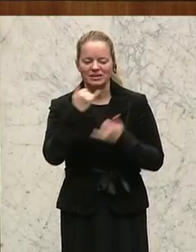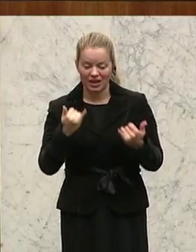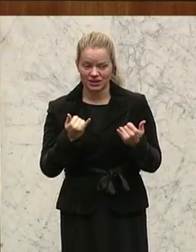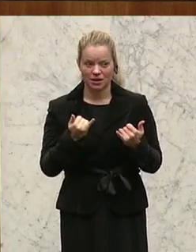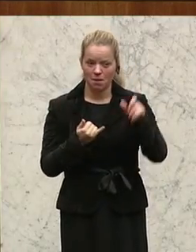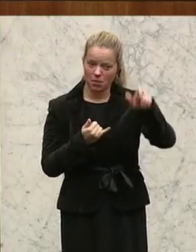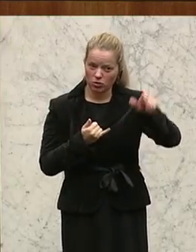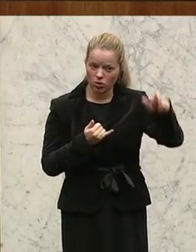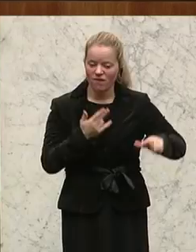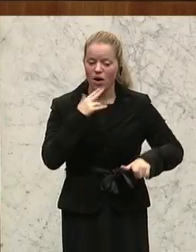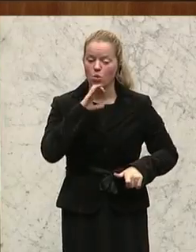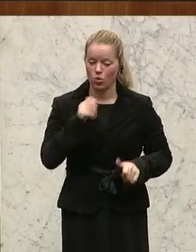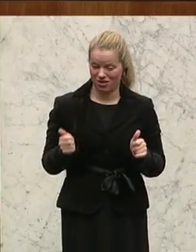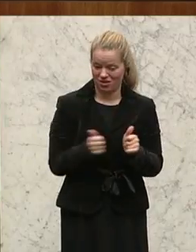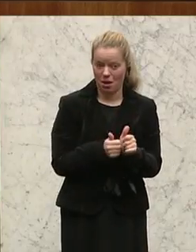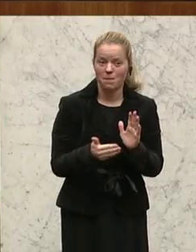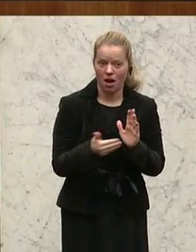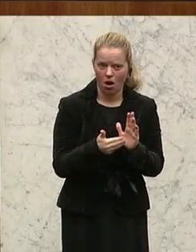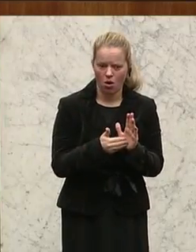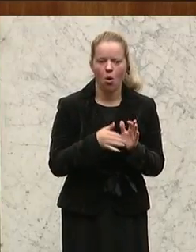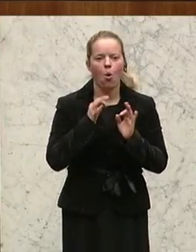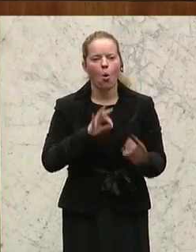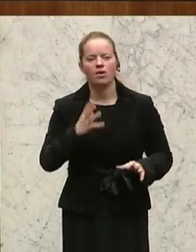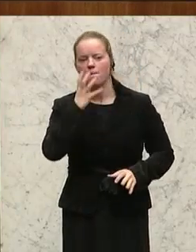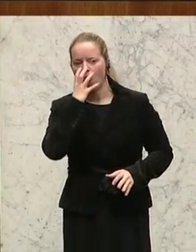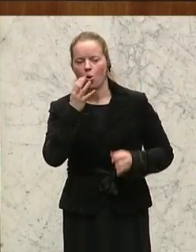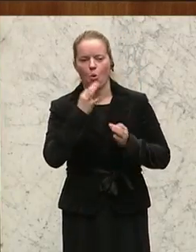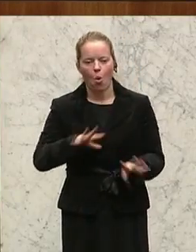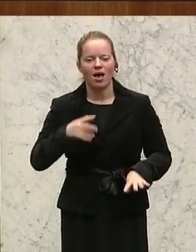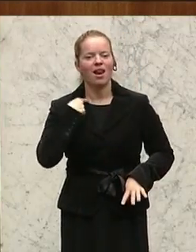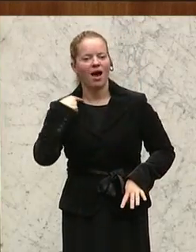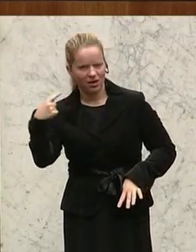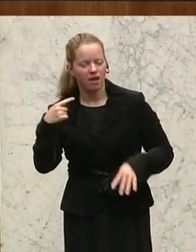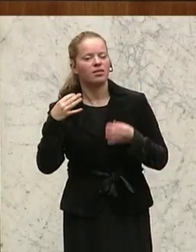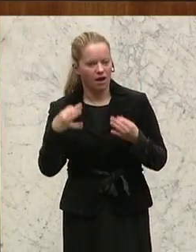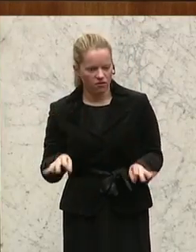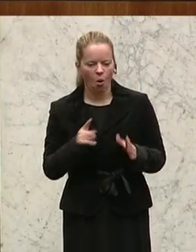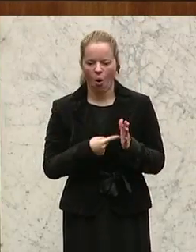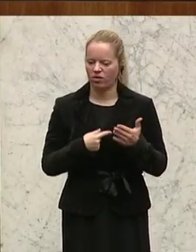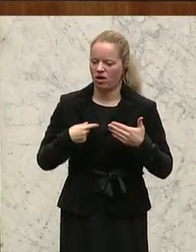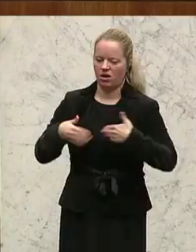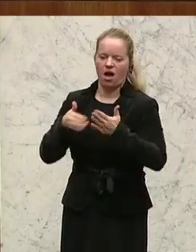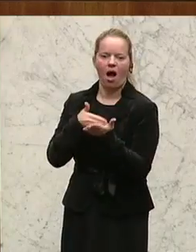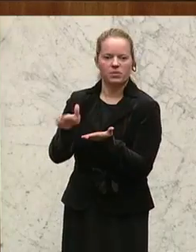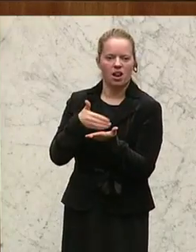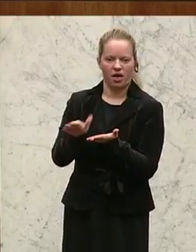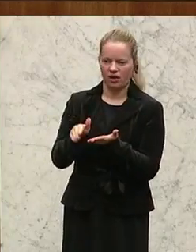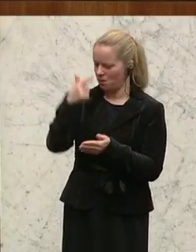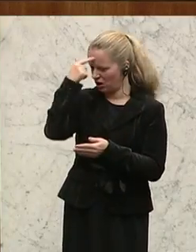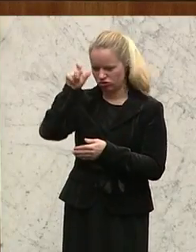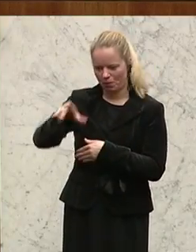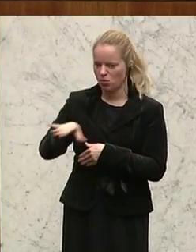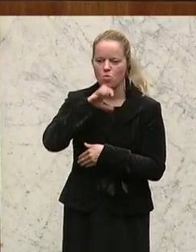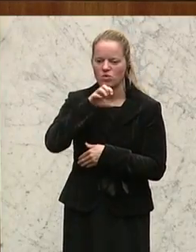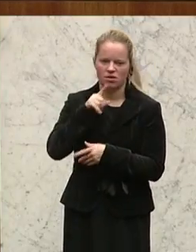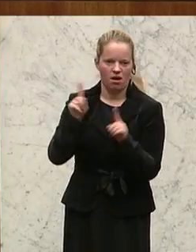Hund gebraucht haben, der nämlich ohne Maulkorb und ohne Leine geführt werden darf, oft zurückgewiesen. Und das war eine ziemliche